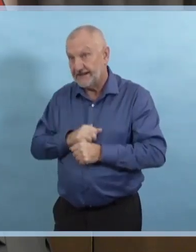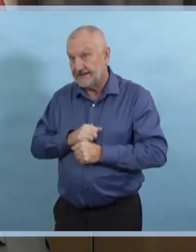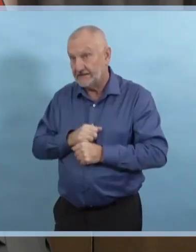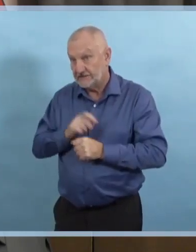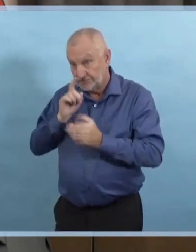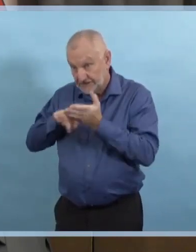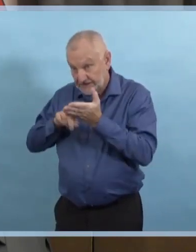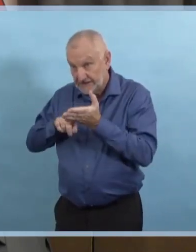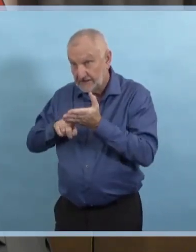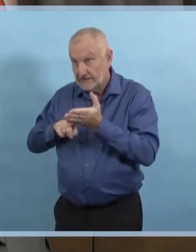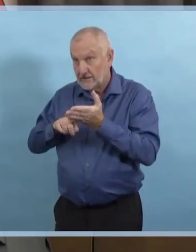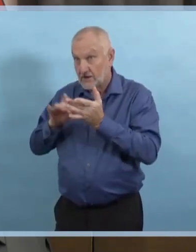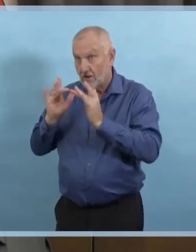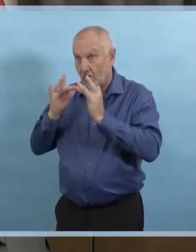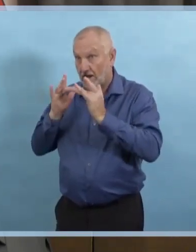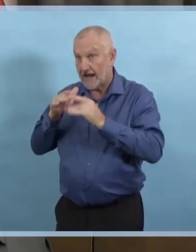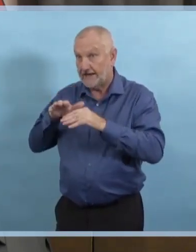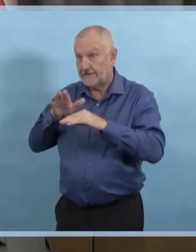spécialistes.